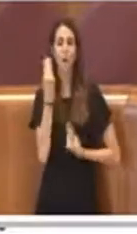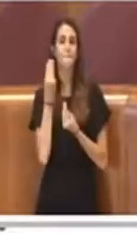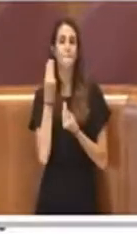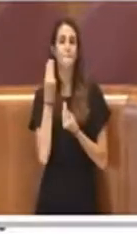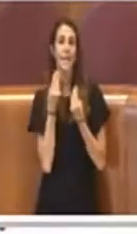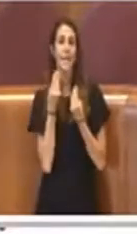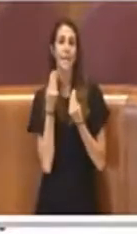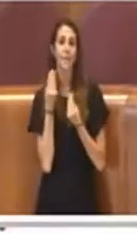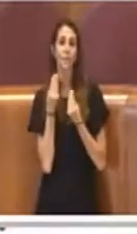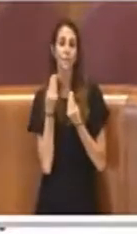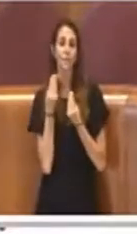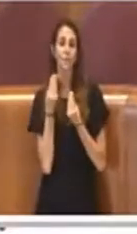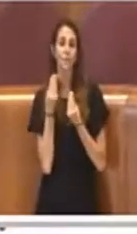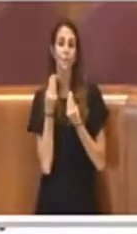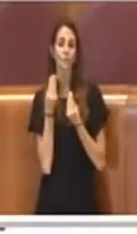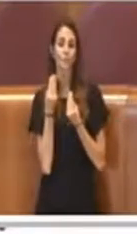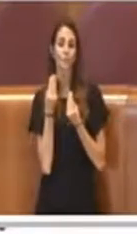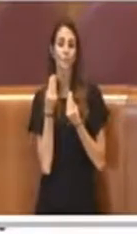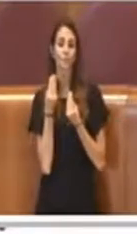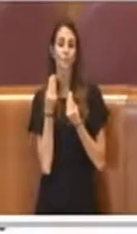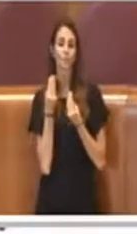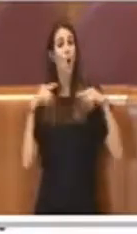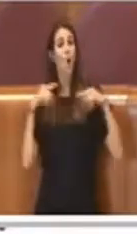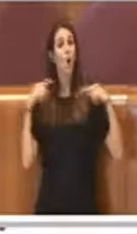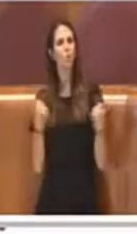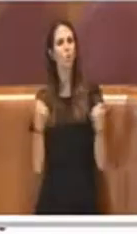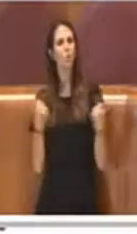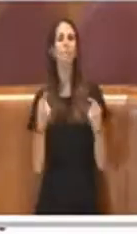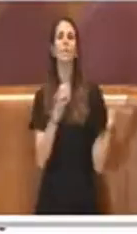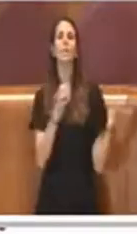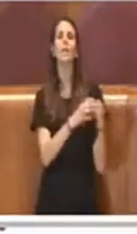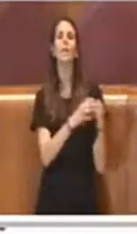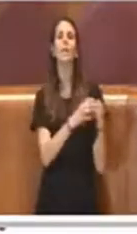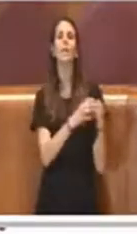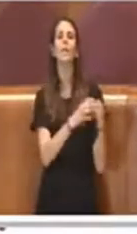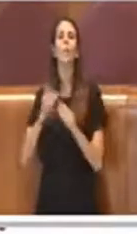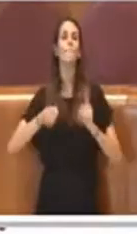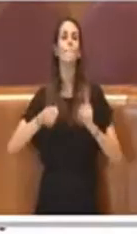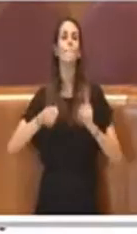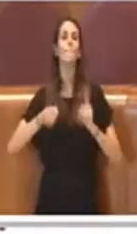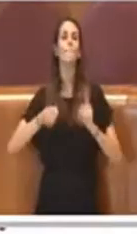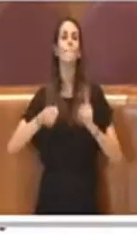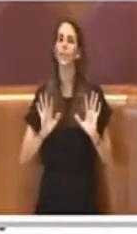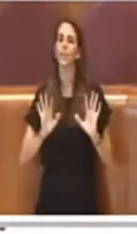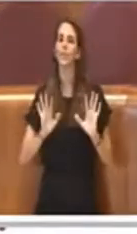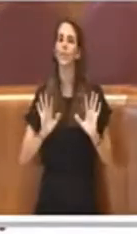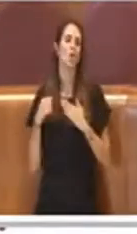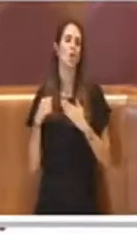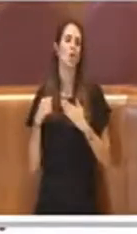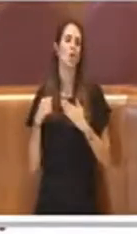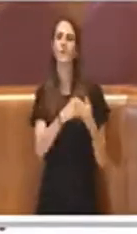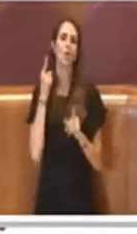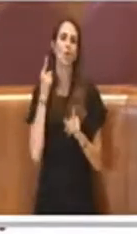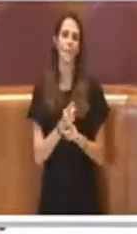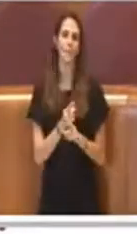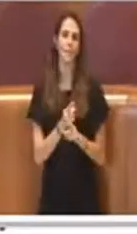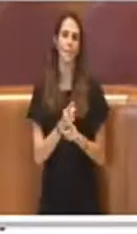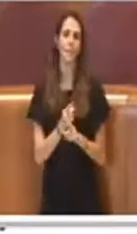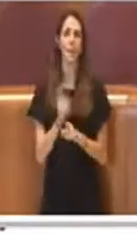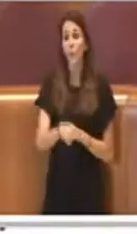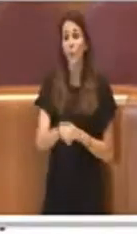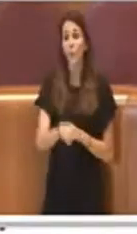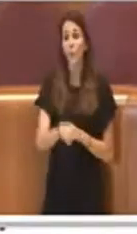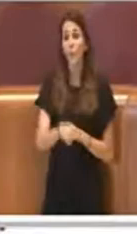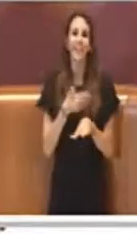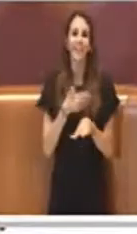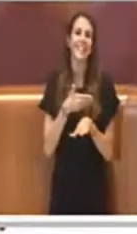a sostegno in questo momento di difficoltà su certe misure e anche su certi piccoli ritardi che